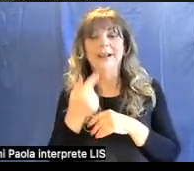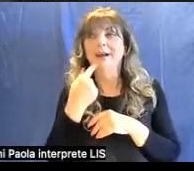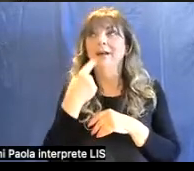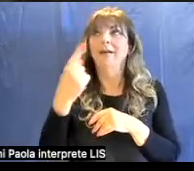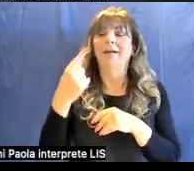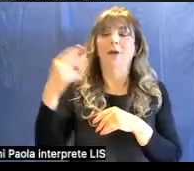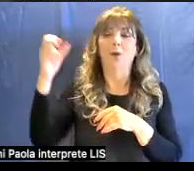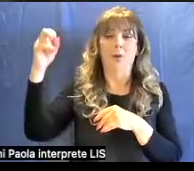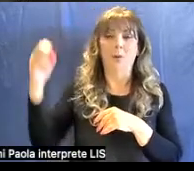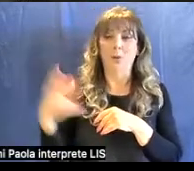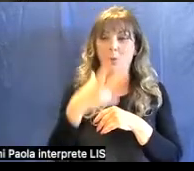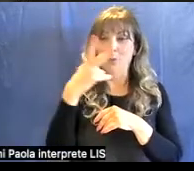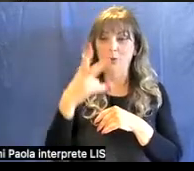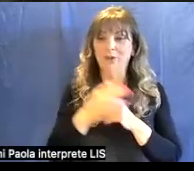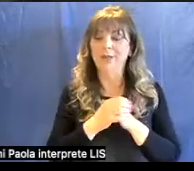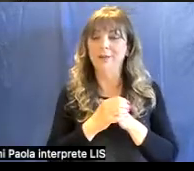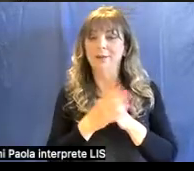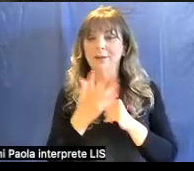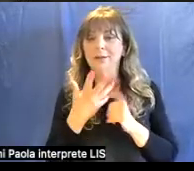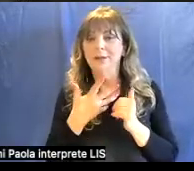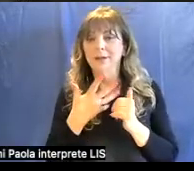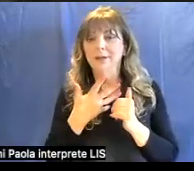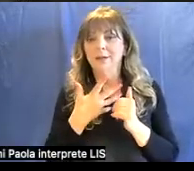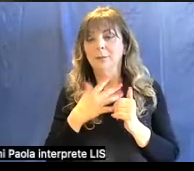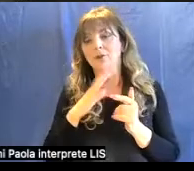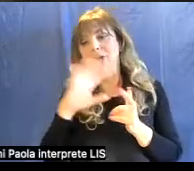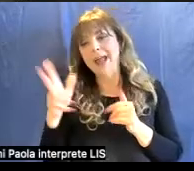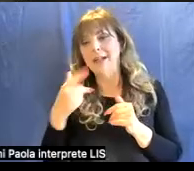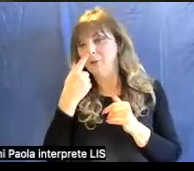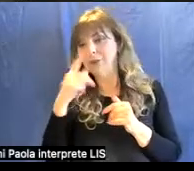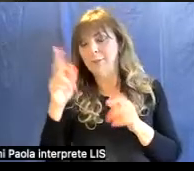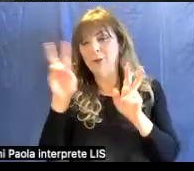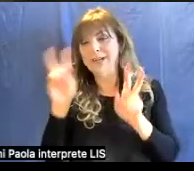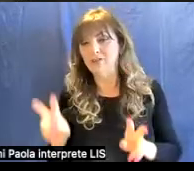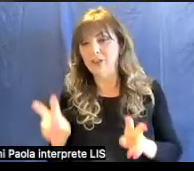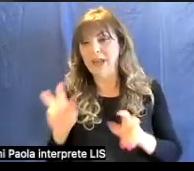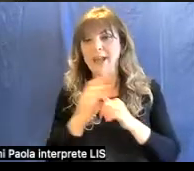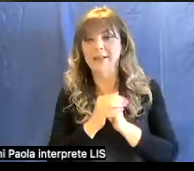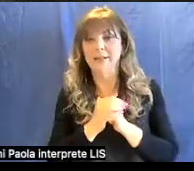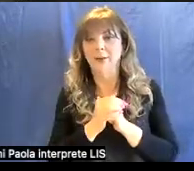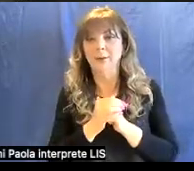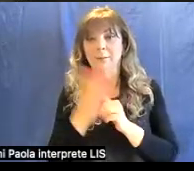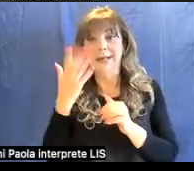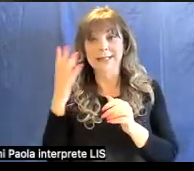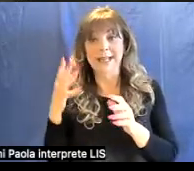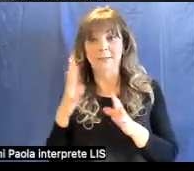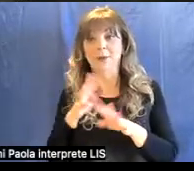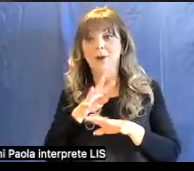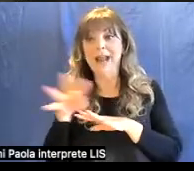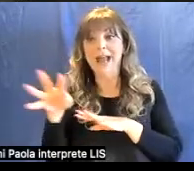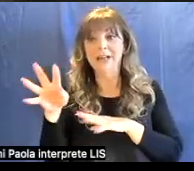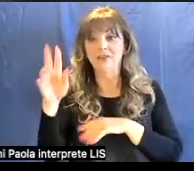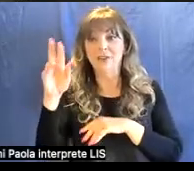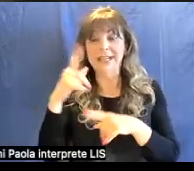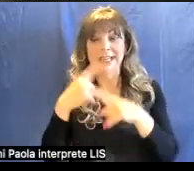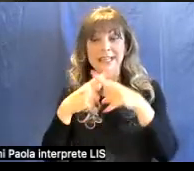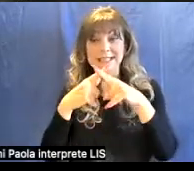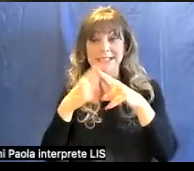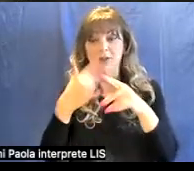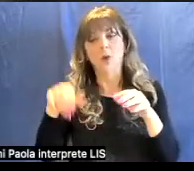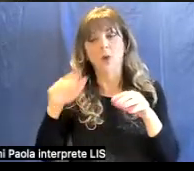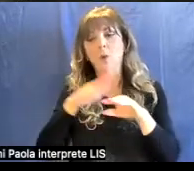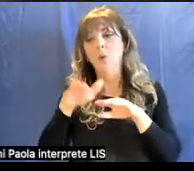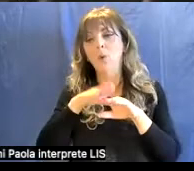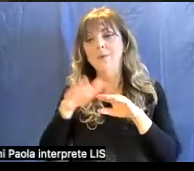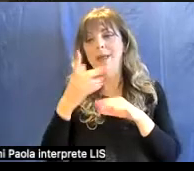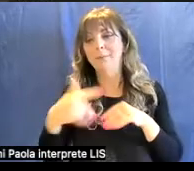Poi ci sono radiazioni molto più energetiche, tra cui per esempio i raggi X, che noi usiamo per